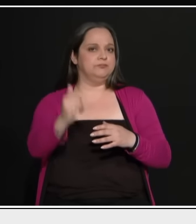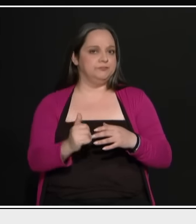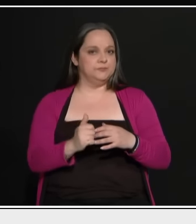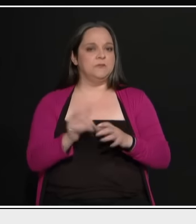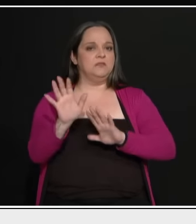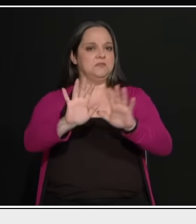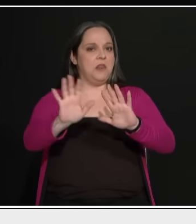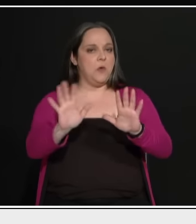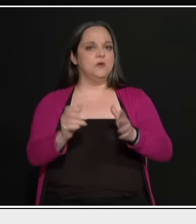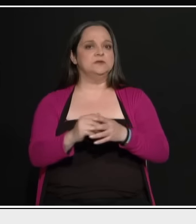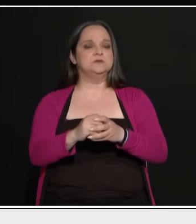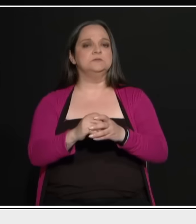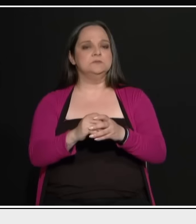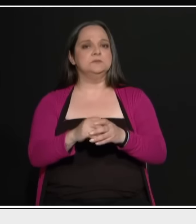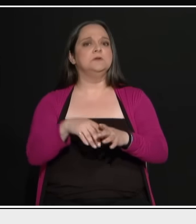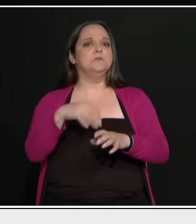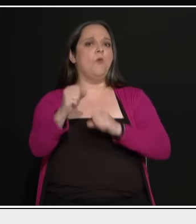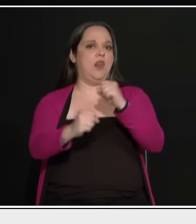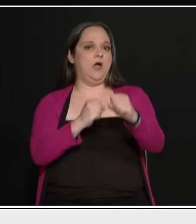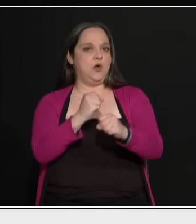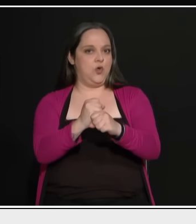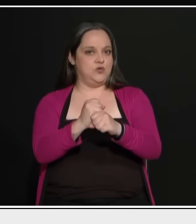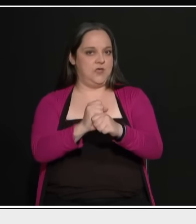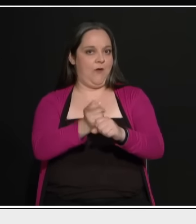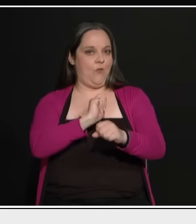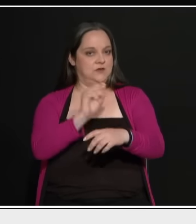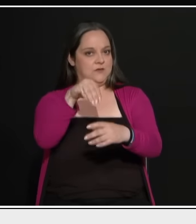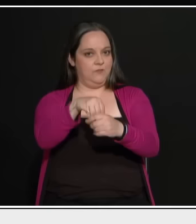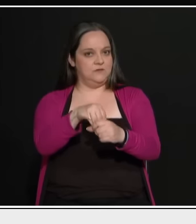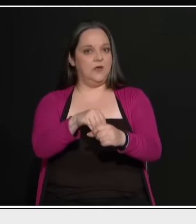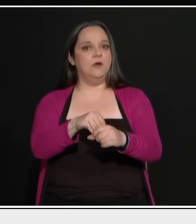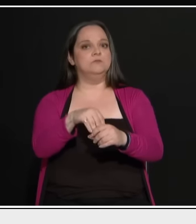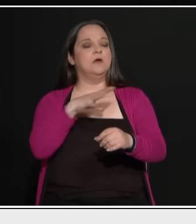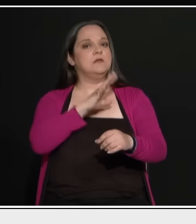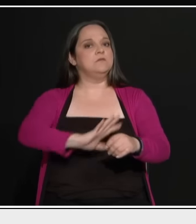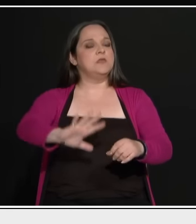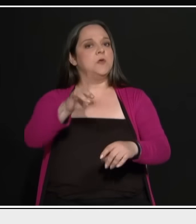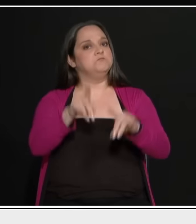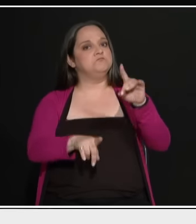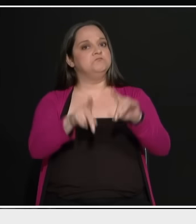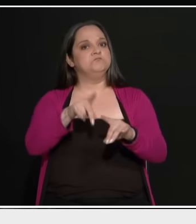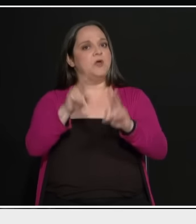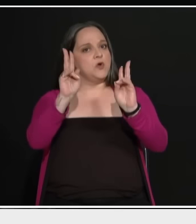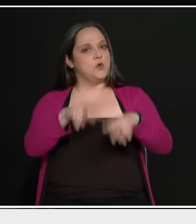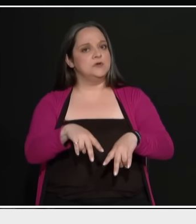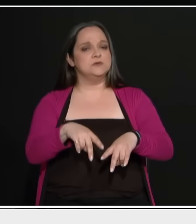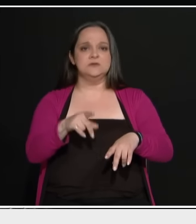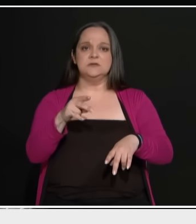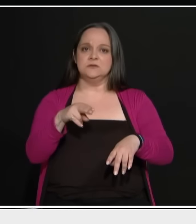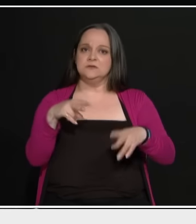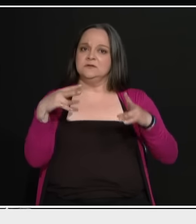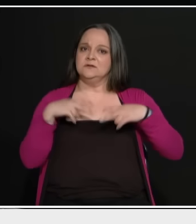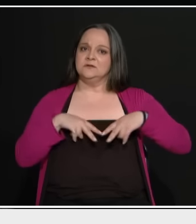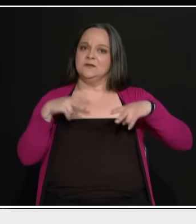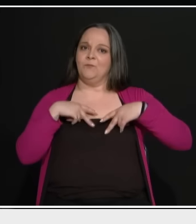σας, που είναι πολλά χρόνια στα πράγματα, που ο κόσμος λίγο πολύ τα γνωρίζει. Και το Μητσοτάκη δεν το γνωρίζει, γιατί βάζει όλη